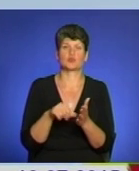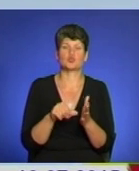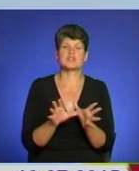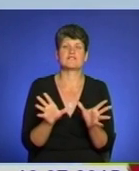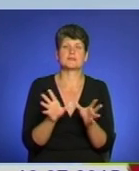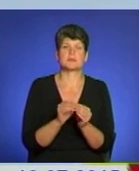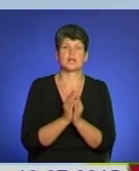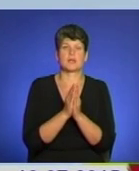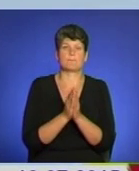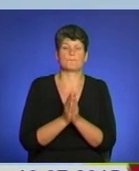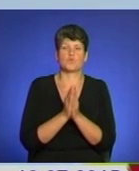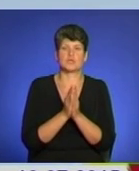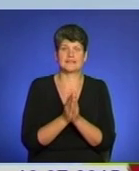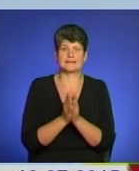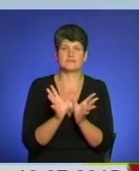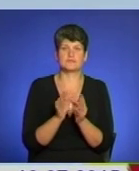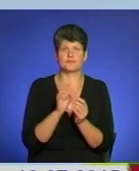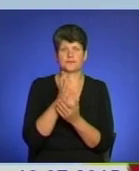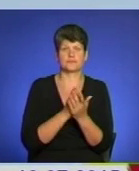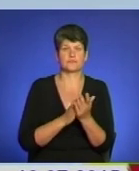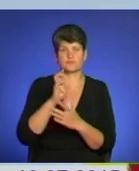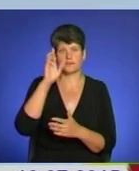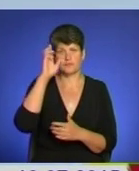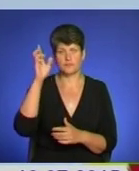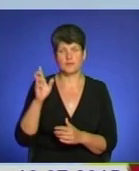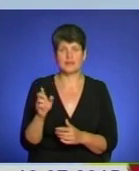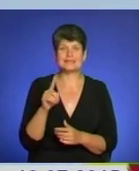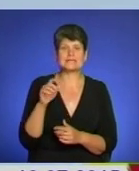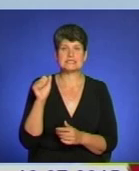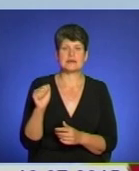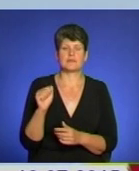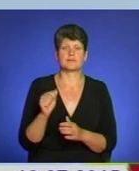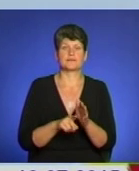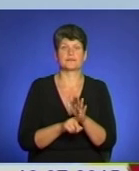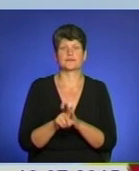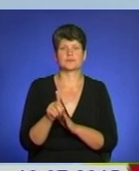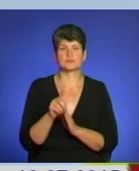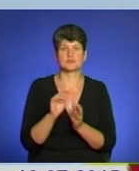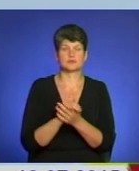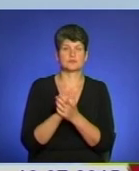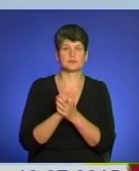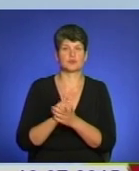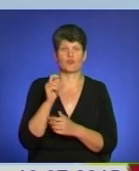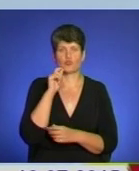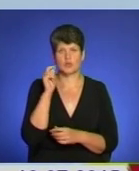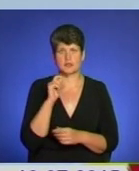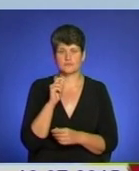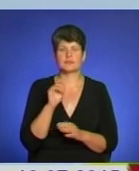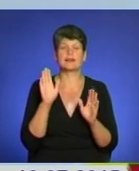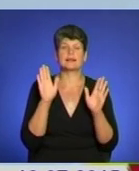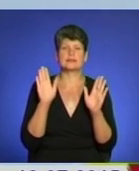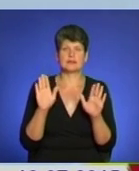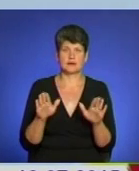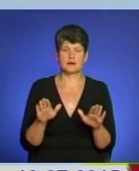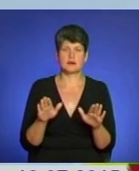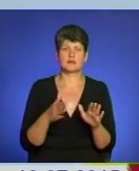спільній молитві, у спільній літорії за настання миру в Україні. Нехай